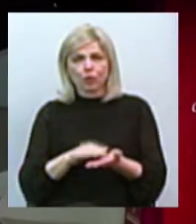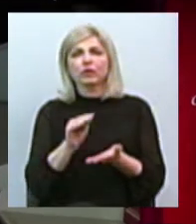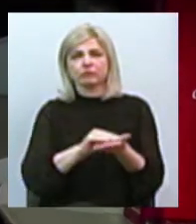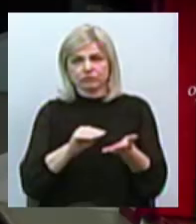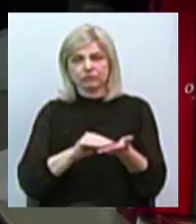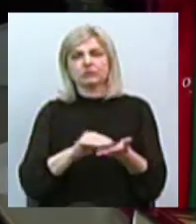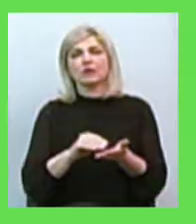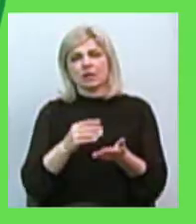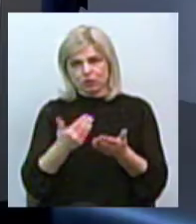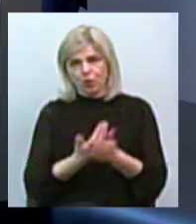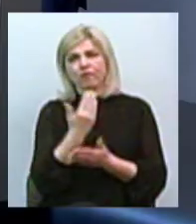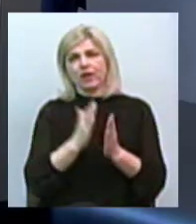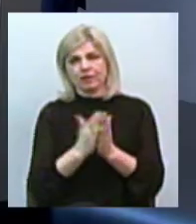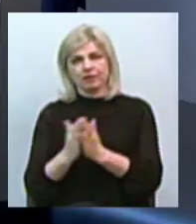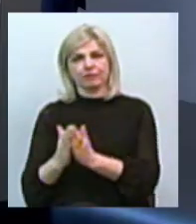наступних видань.